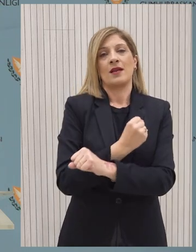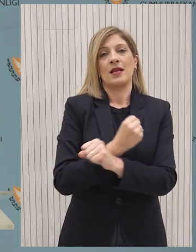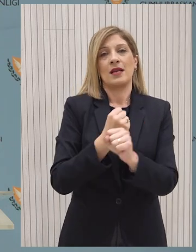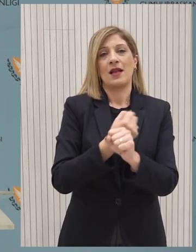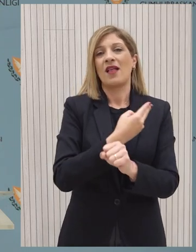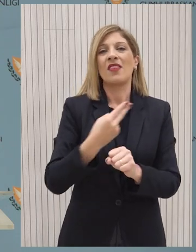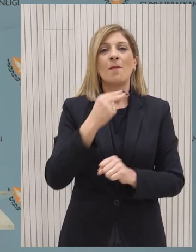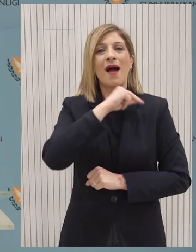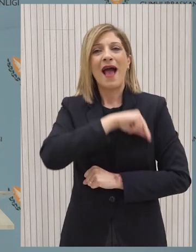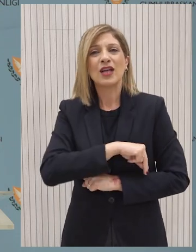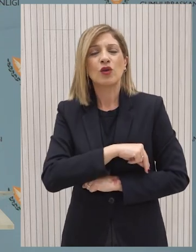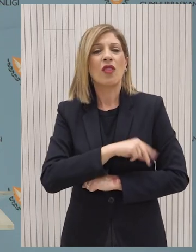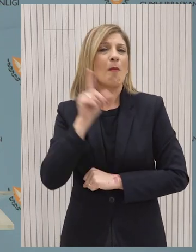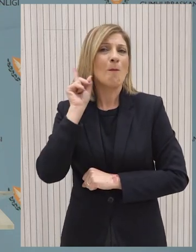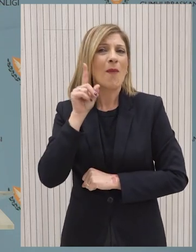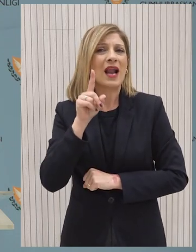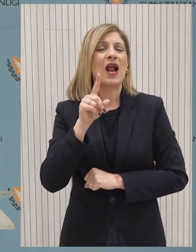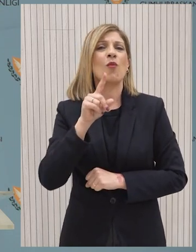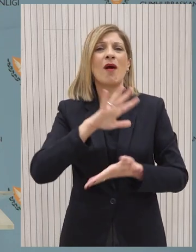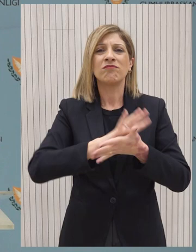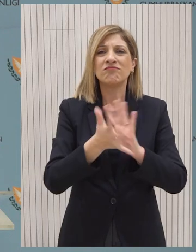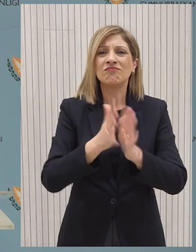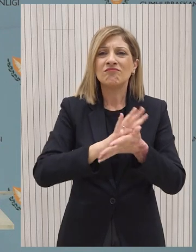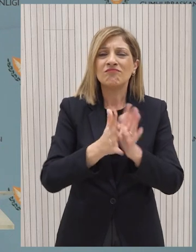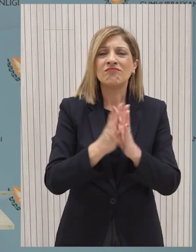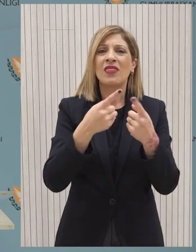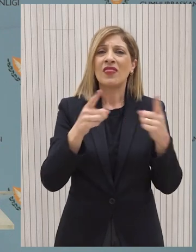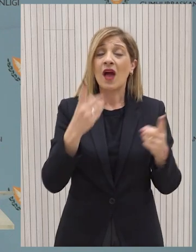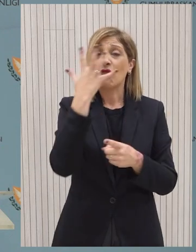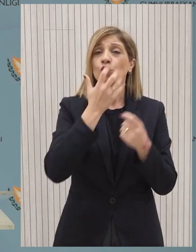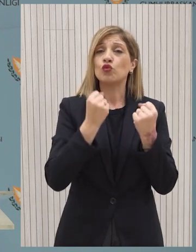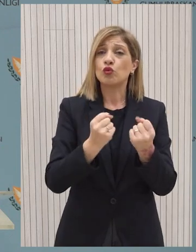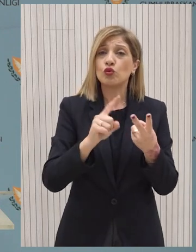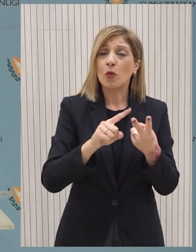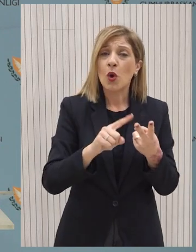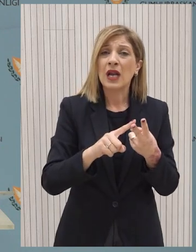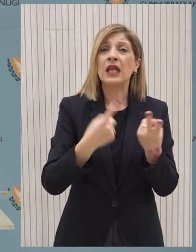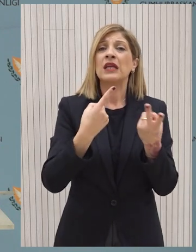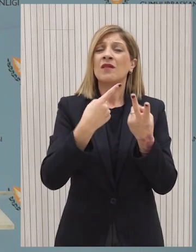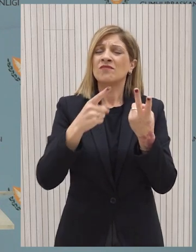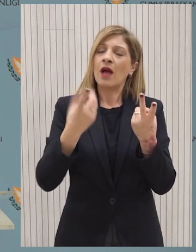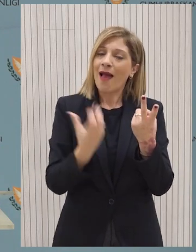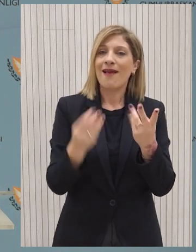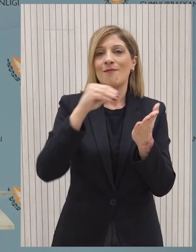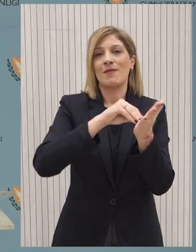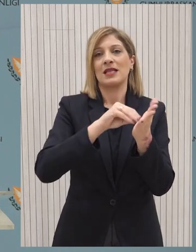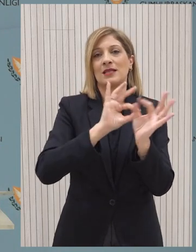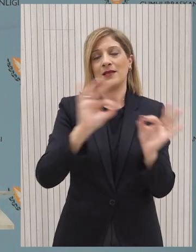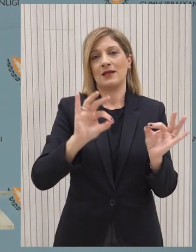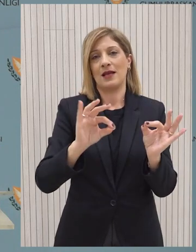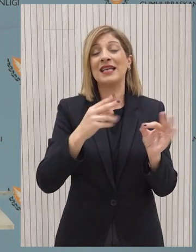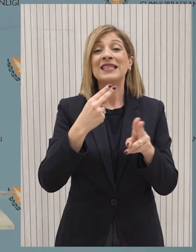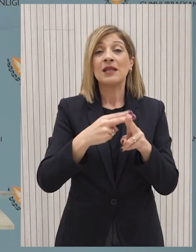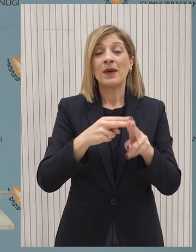νομιμοποίησης εσόδων από παράνομες δραστηριότητες και της χρηματοδότησης της τρομοκρατίας μέσω της ενισχυμένης διαφάνειας των πληροφοριών.